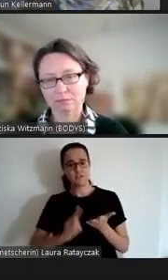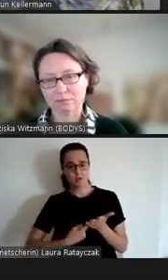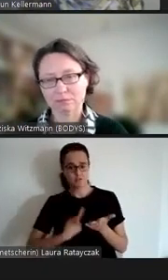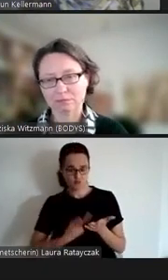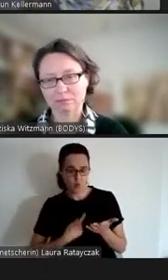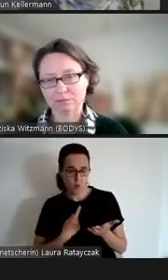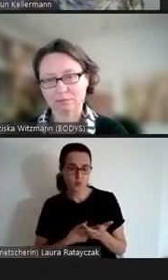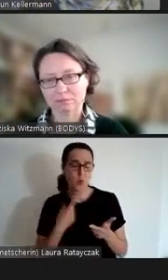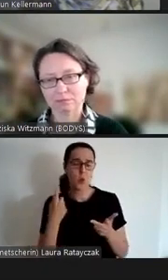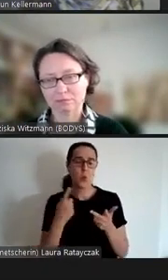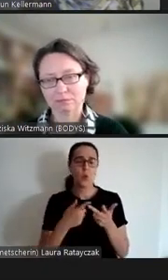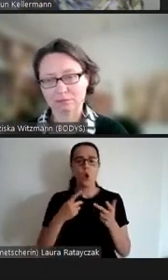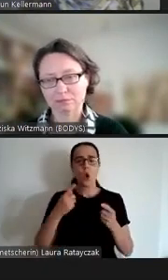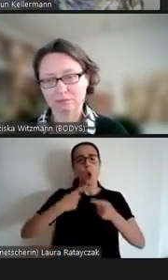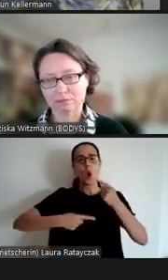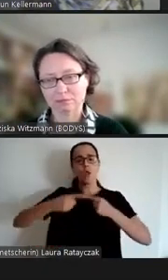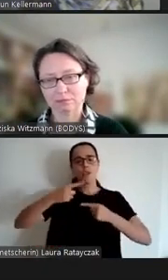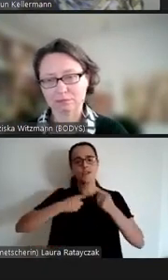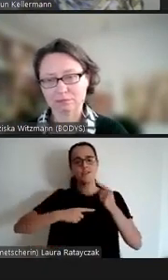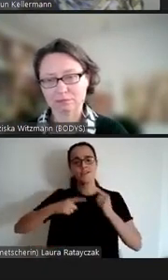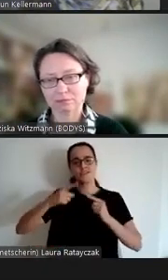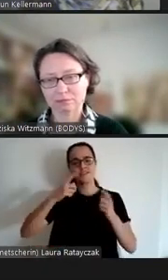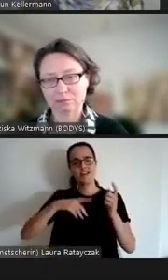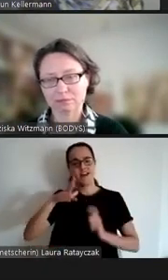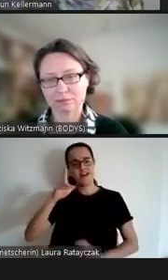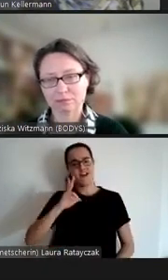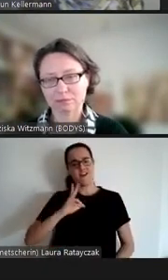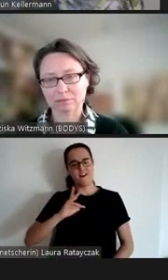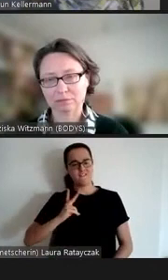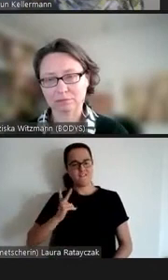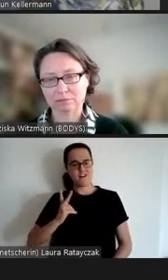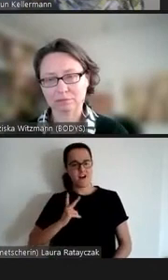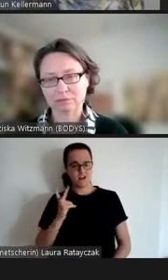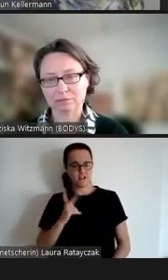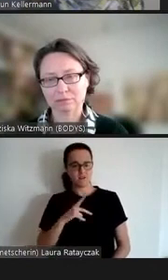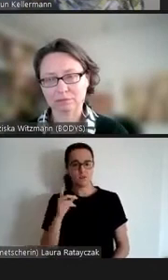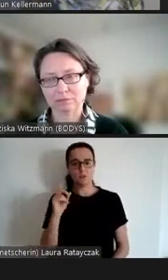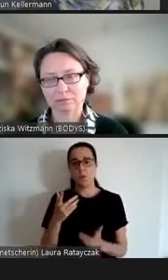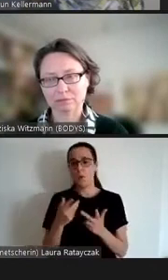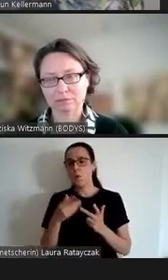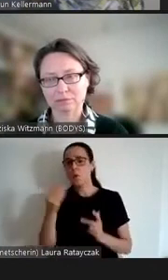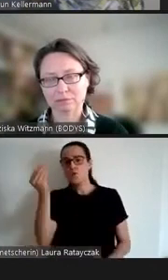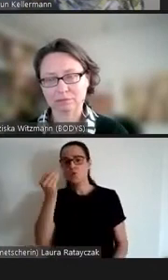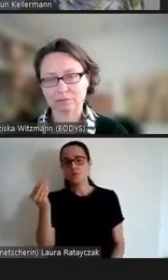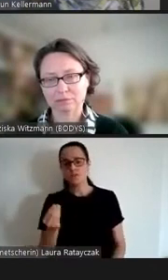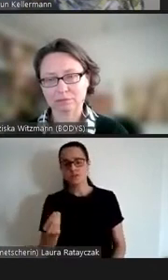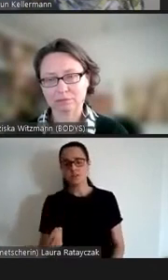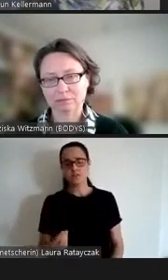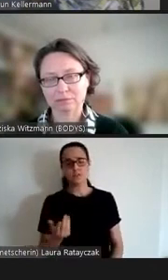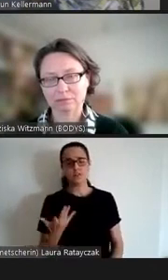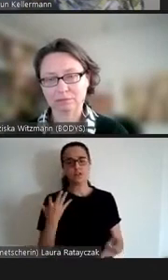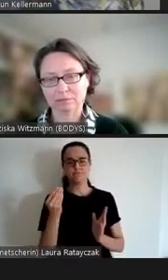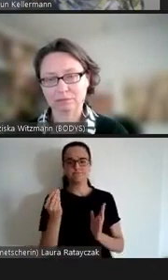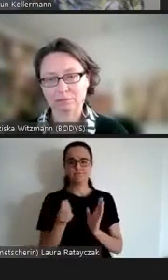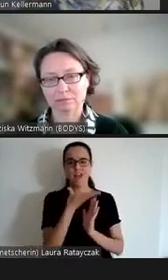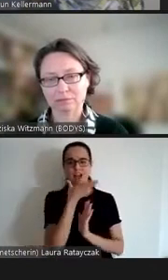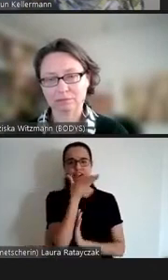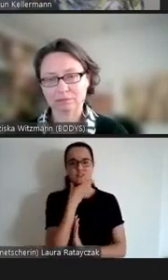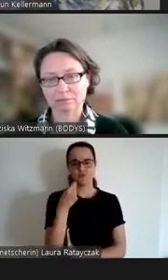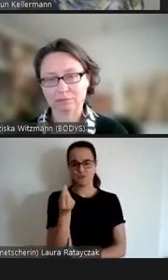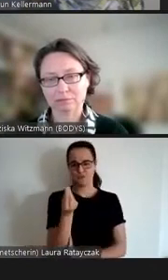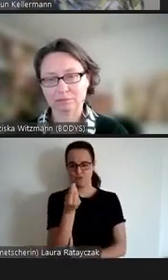aber auch Fragen des künstlerischen und ästhetischen